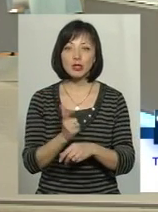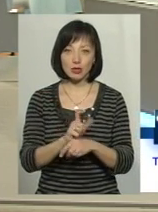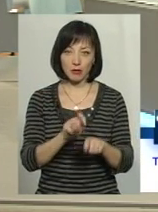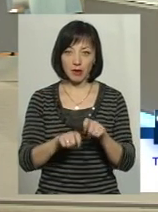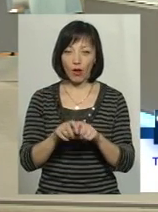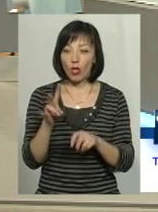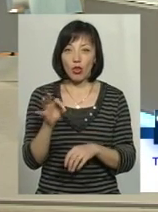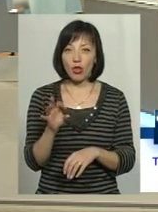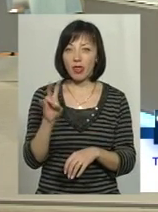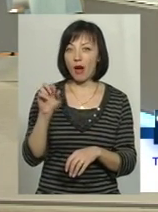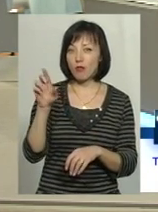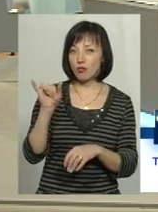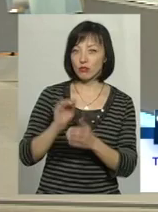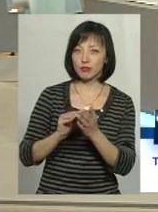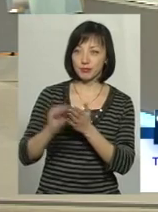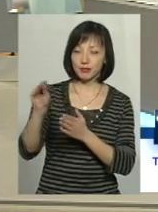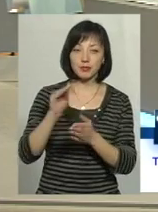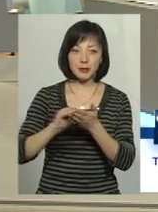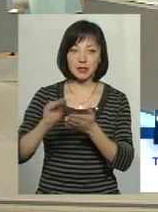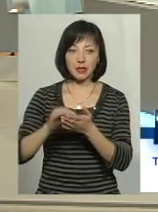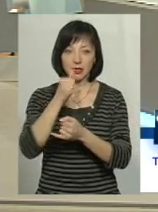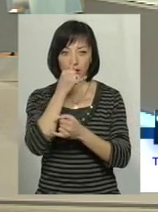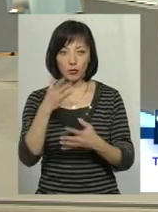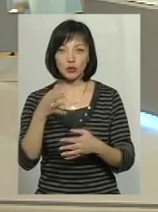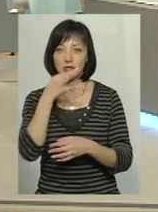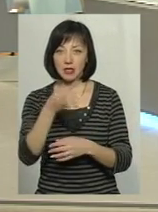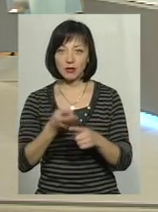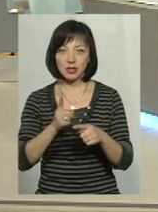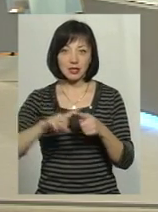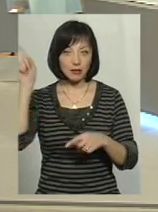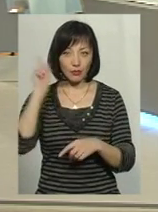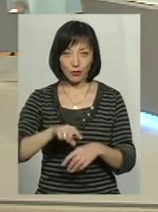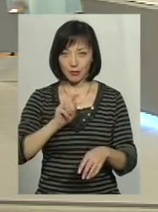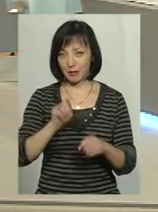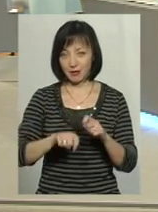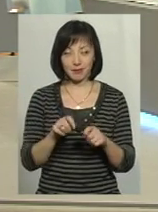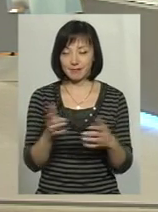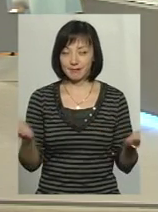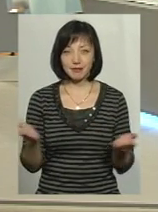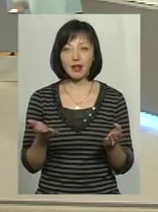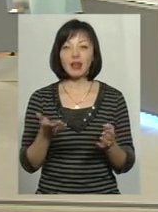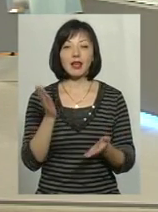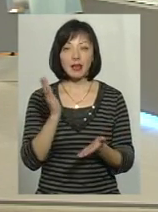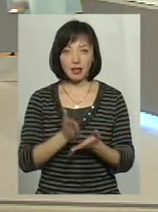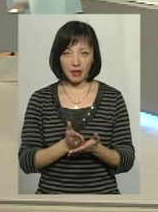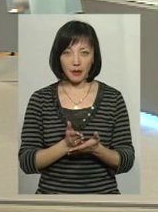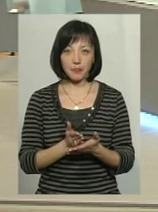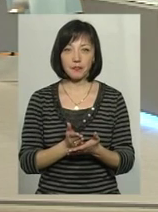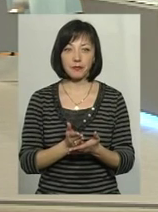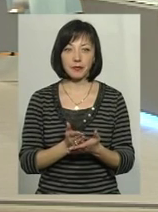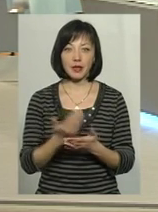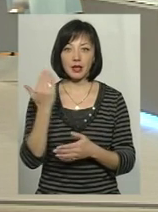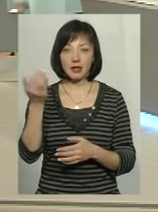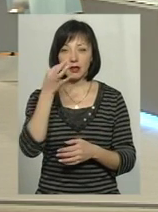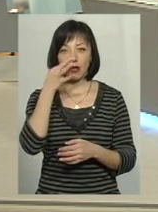жаль, в НАБУ ми не можемо все написати і сказати, що от ці негодяї, що перевірте їх, будь ласка. Там, звичайно, є їхня